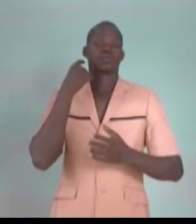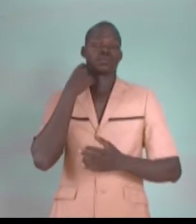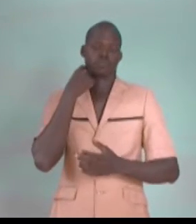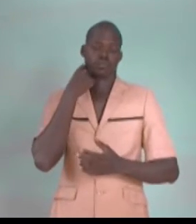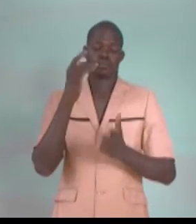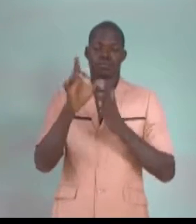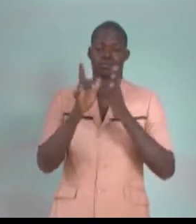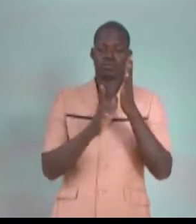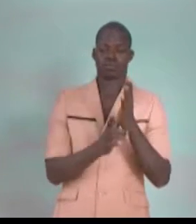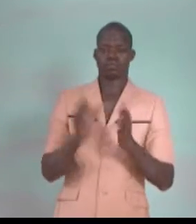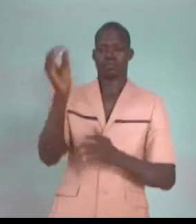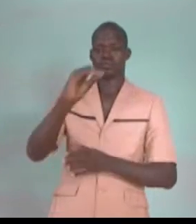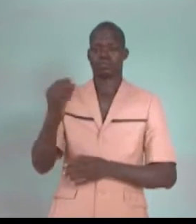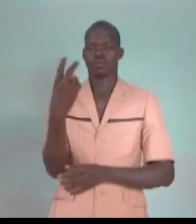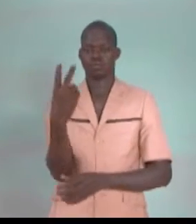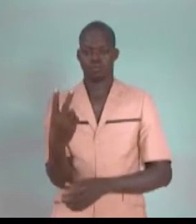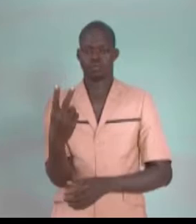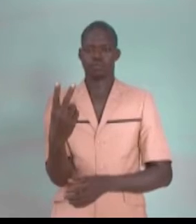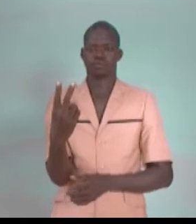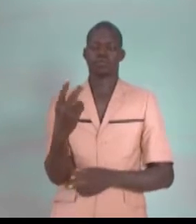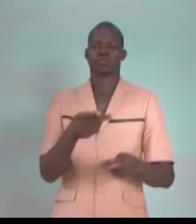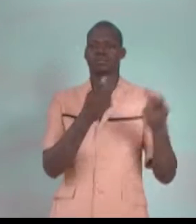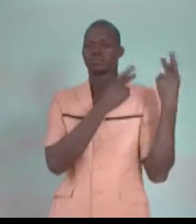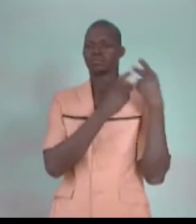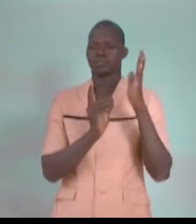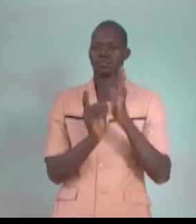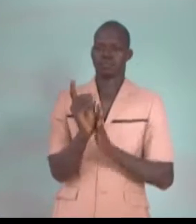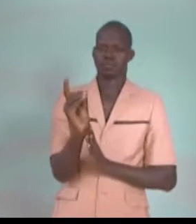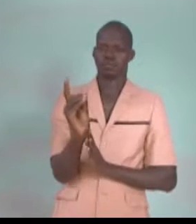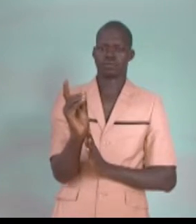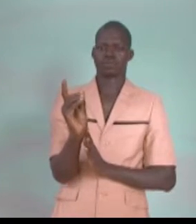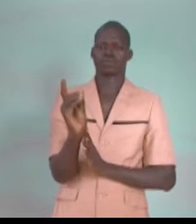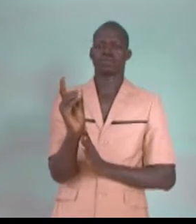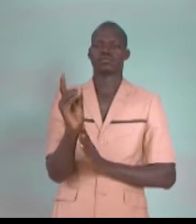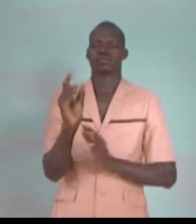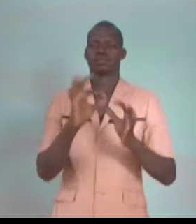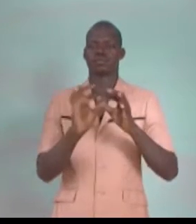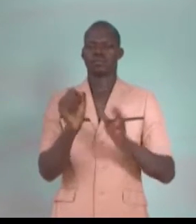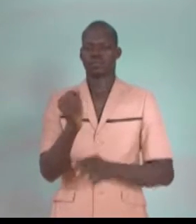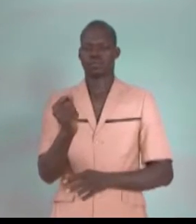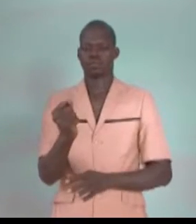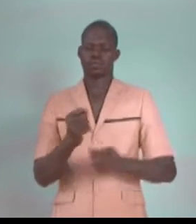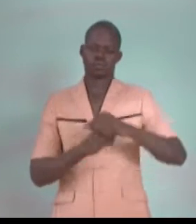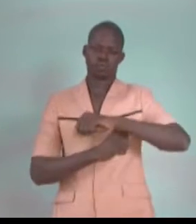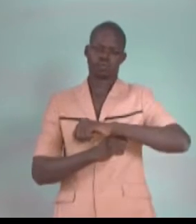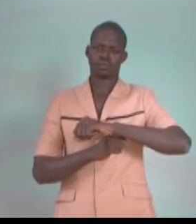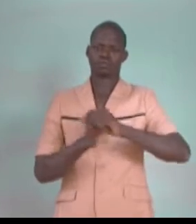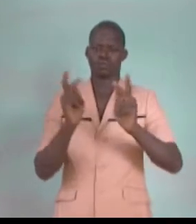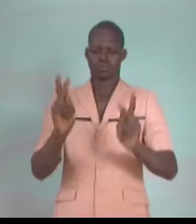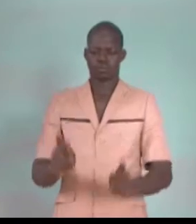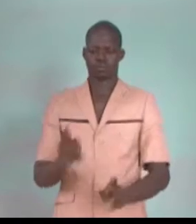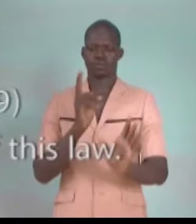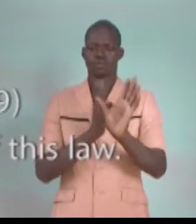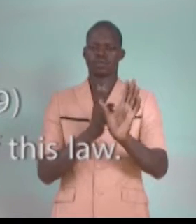012 portant promotion et protection des